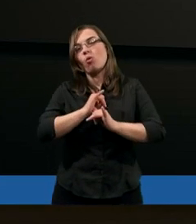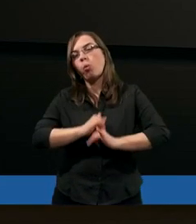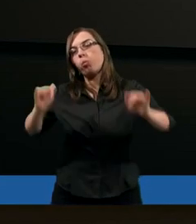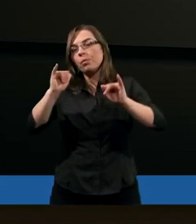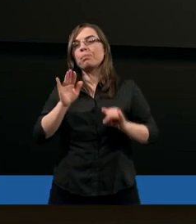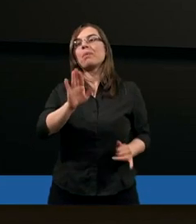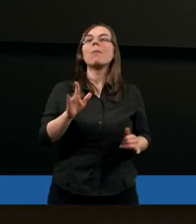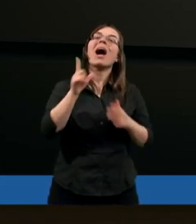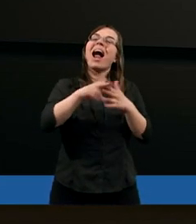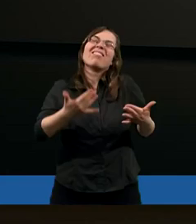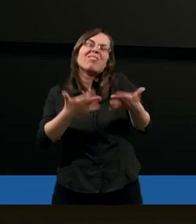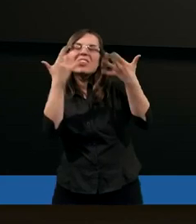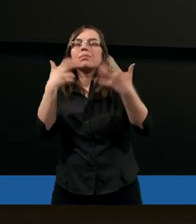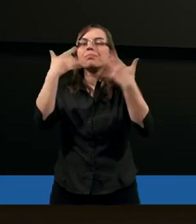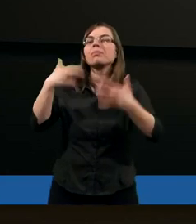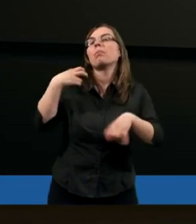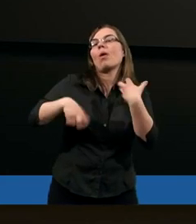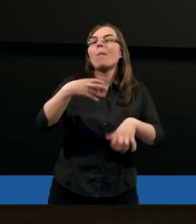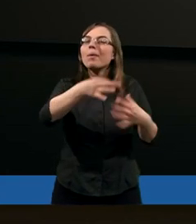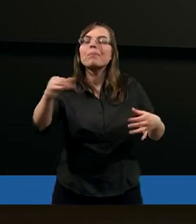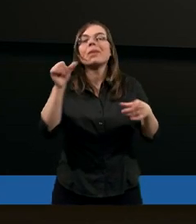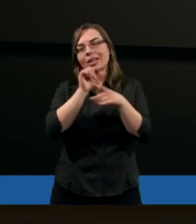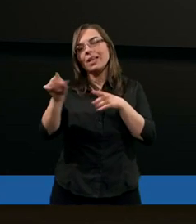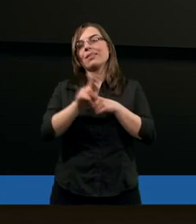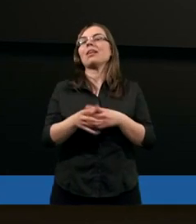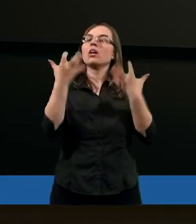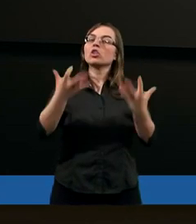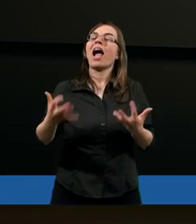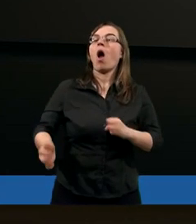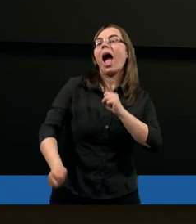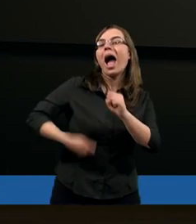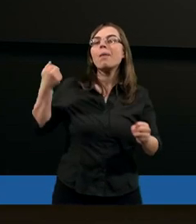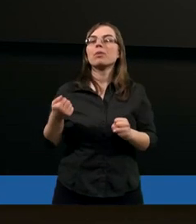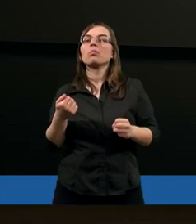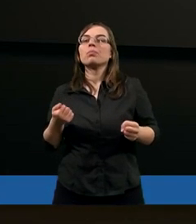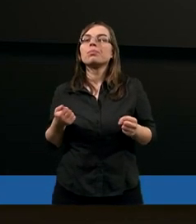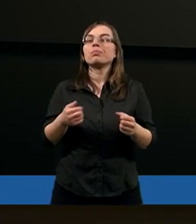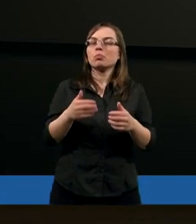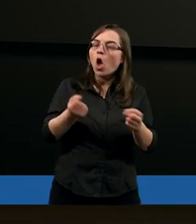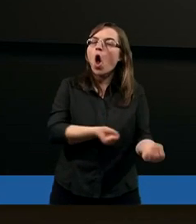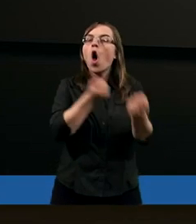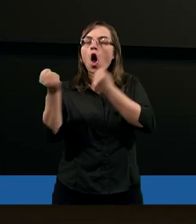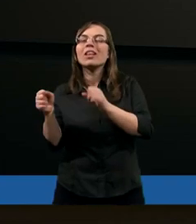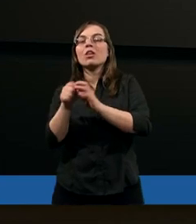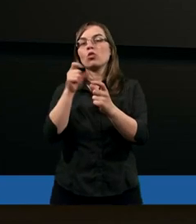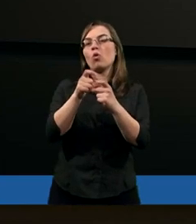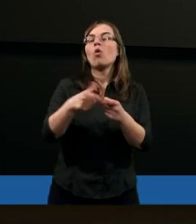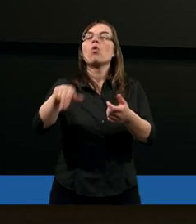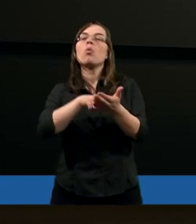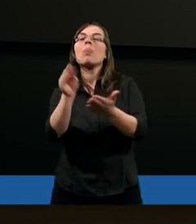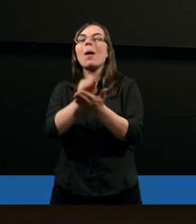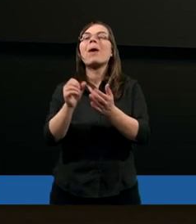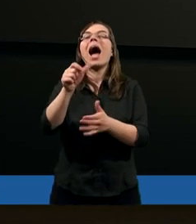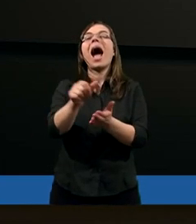wiele z tych problemów jest tożsamych i dzisiaj. Chciałbym, abyśmy odnieśli się teraz do słów, które napisał apostoł